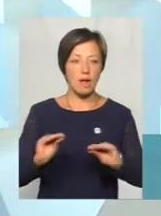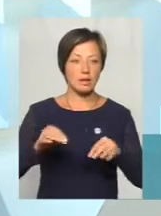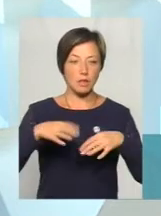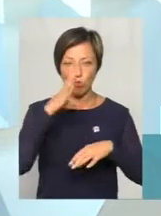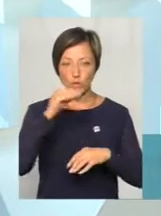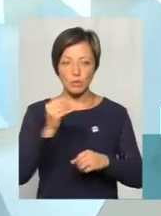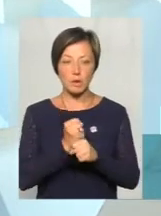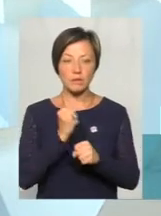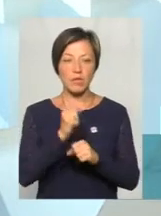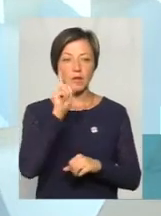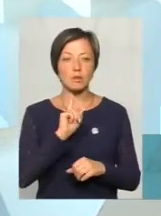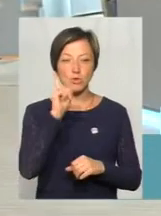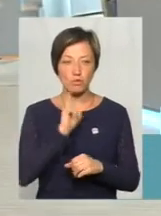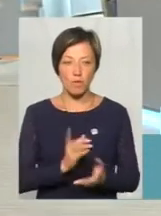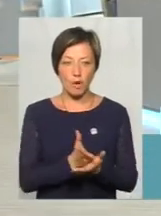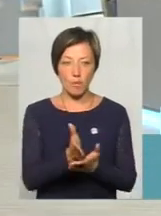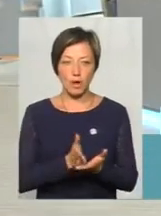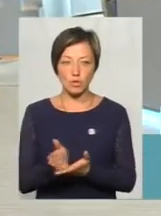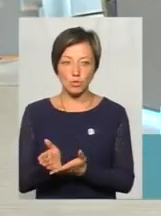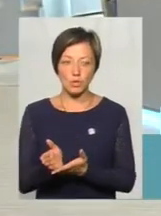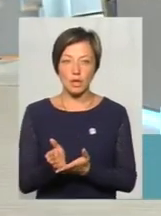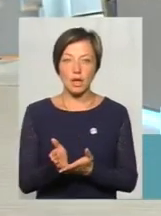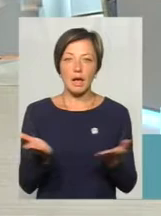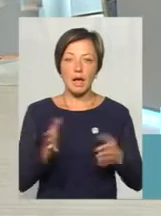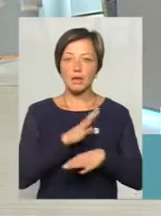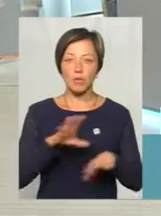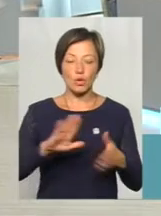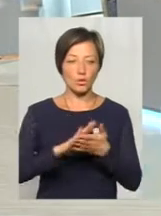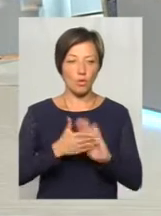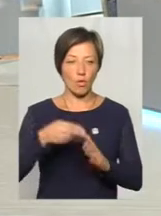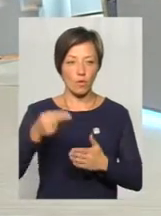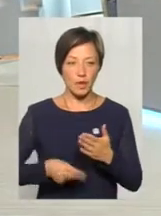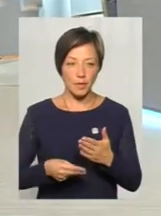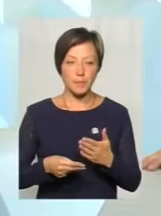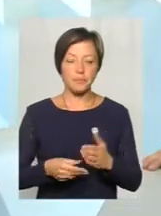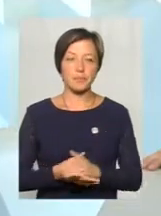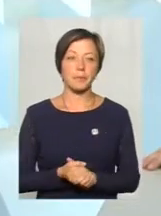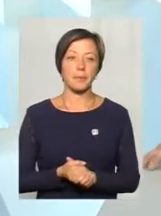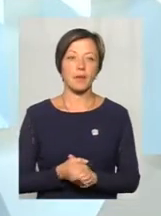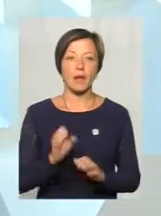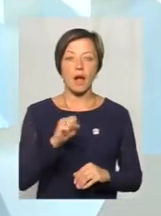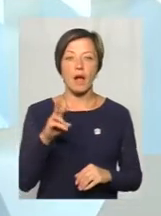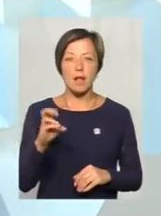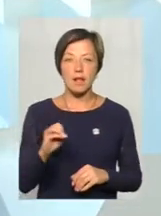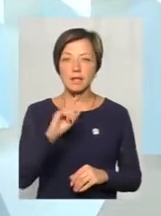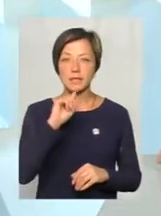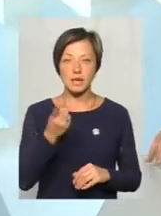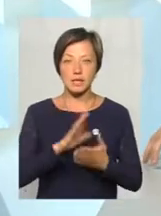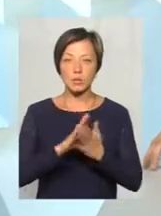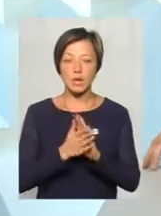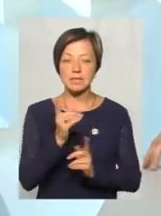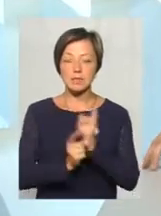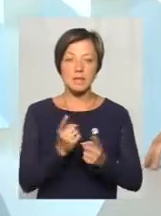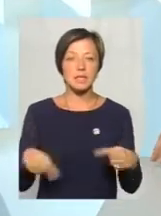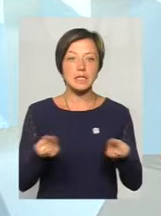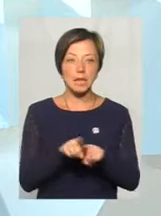працювали на тимчасових маршрутах, тих, по яких не були укладені договори. Але за рік ситуація змінилася